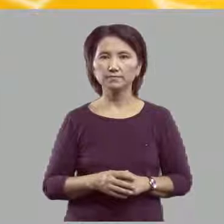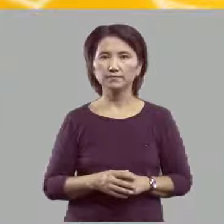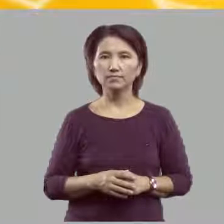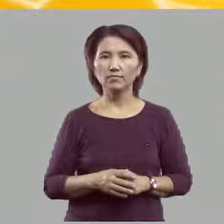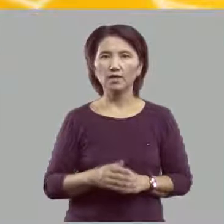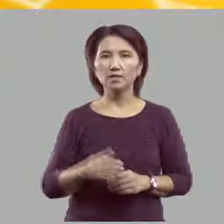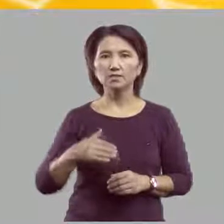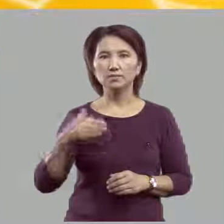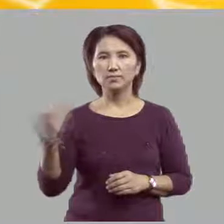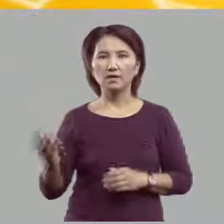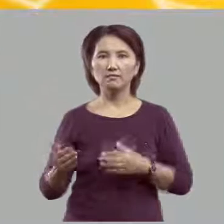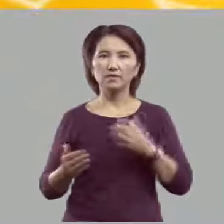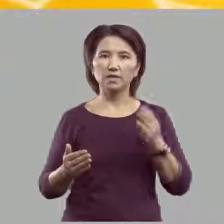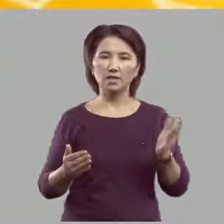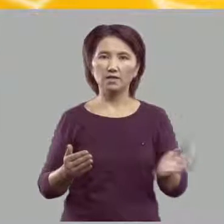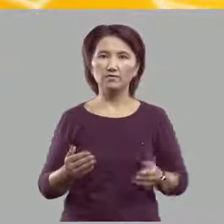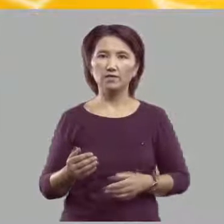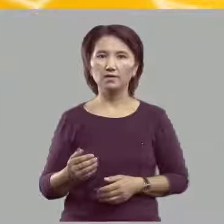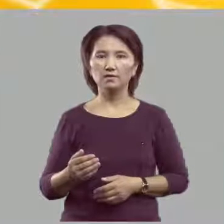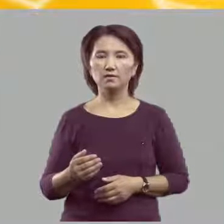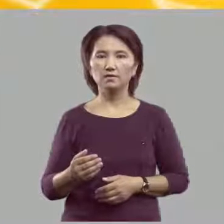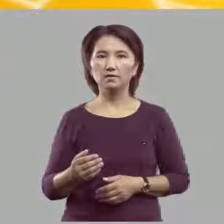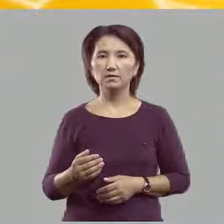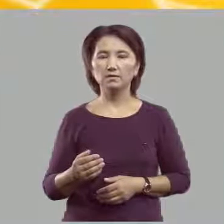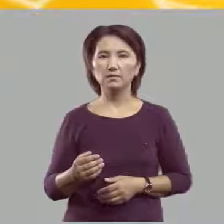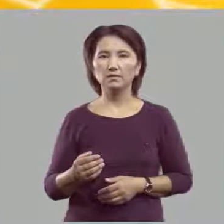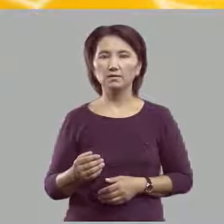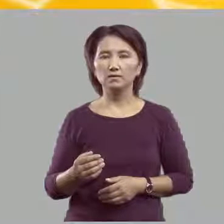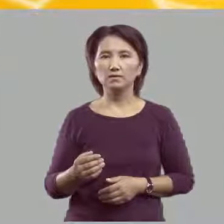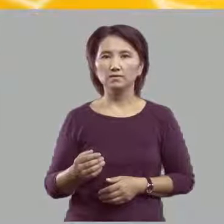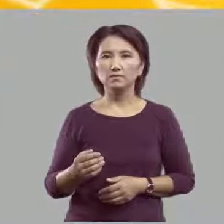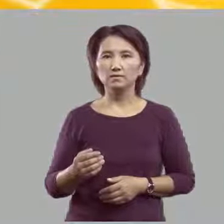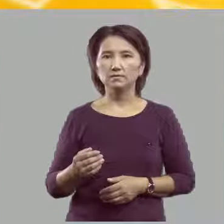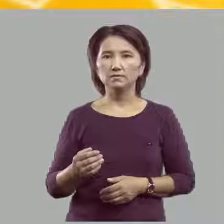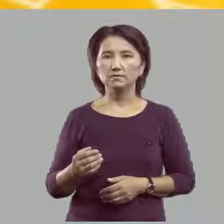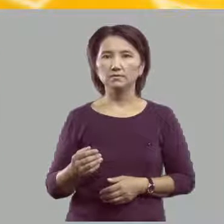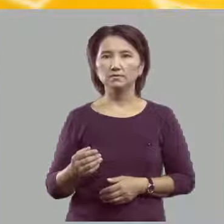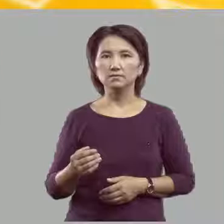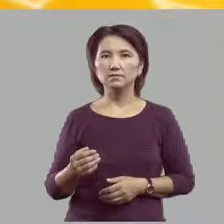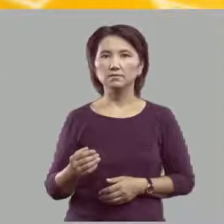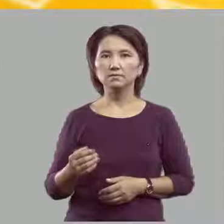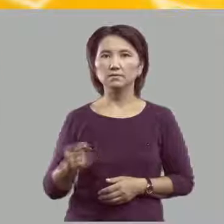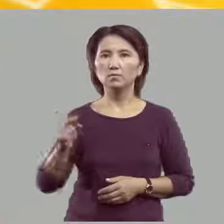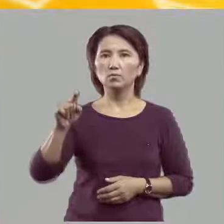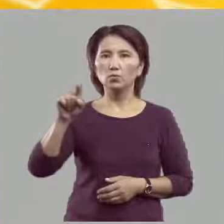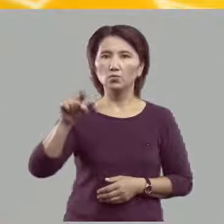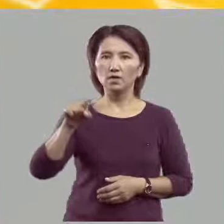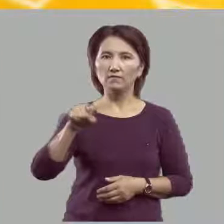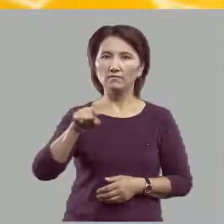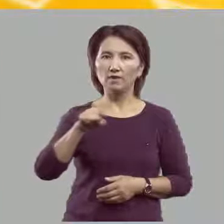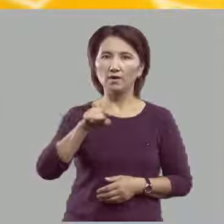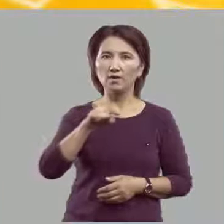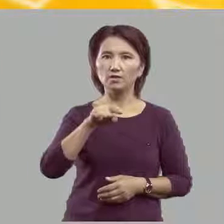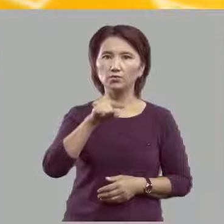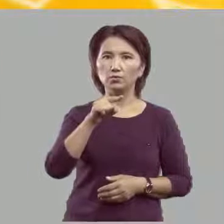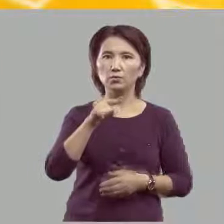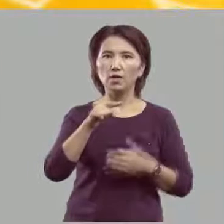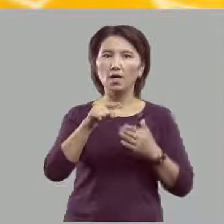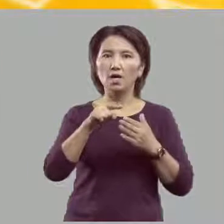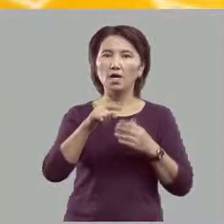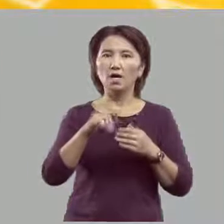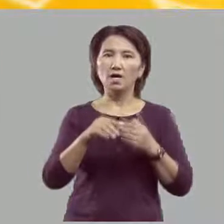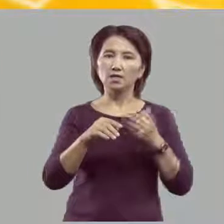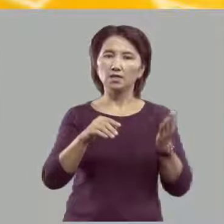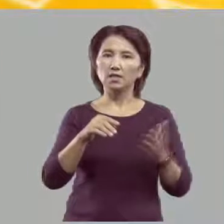Справа налево введём полуовальную линию, отклоняясь